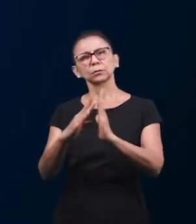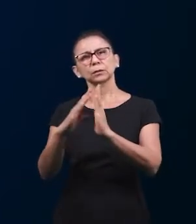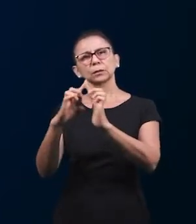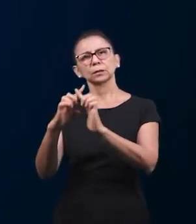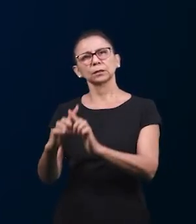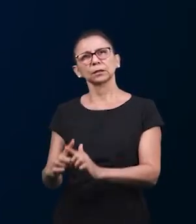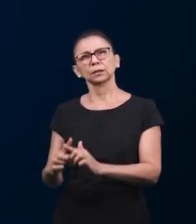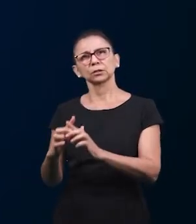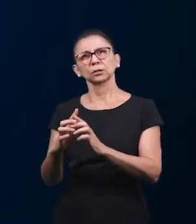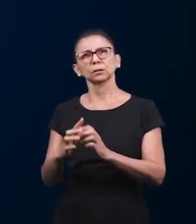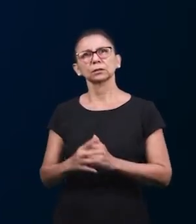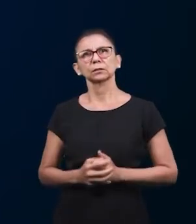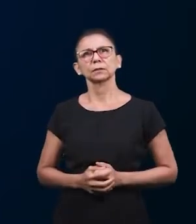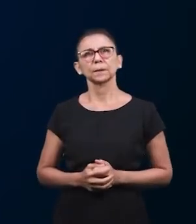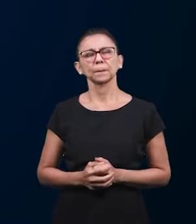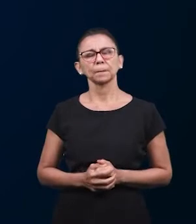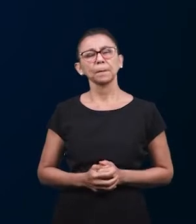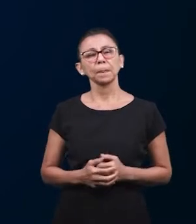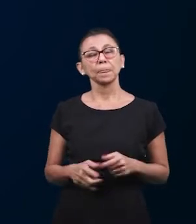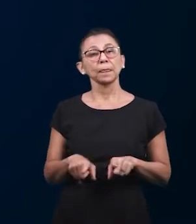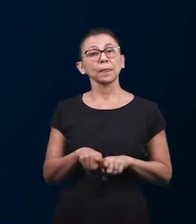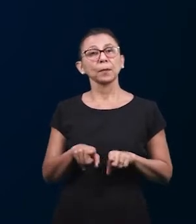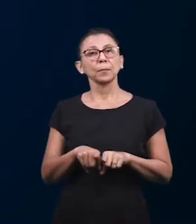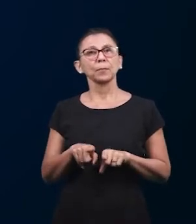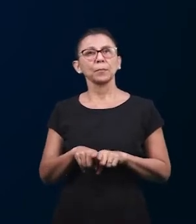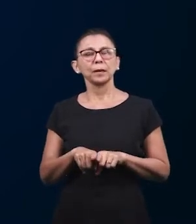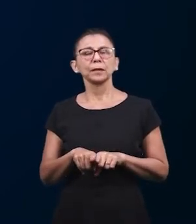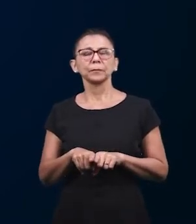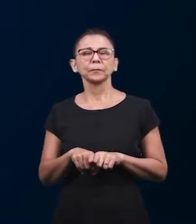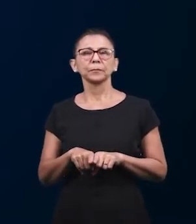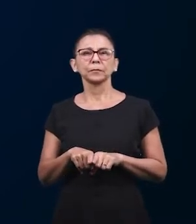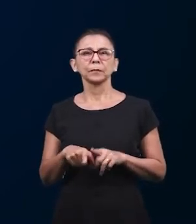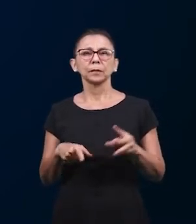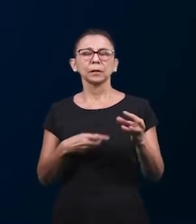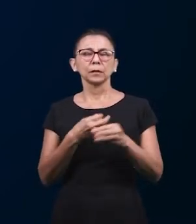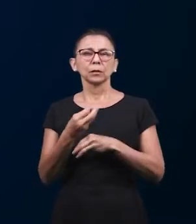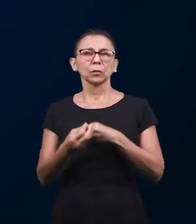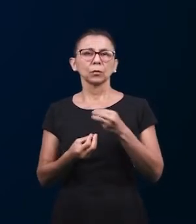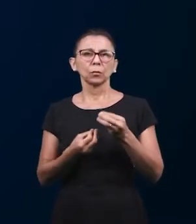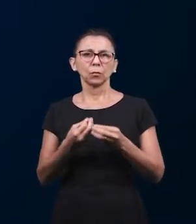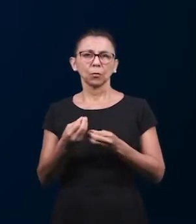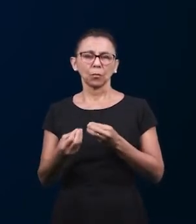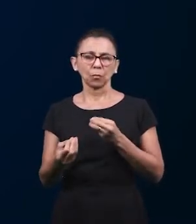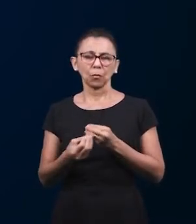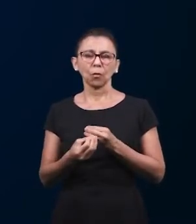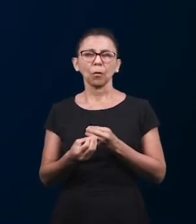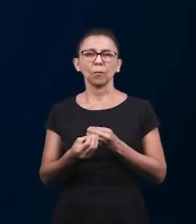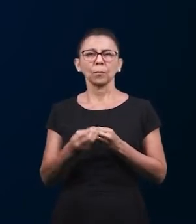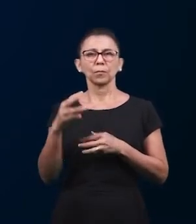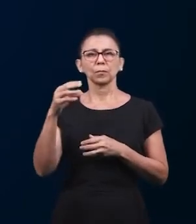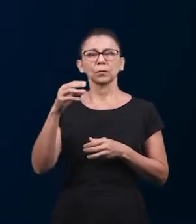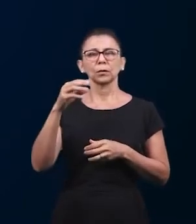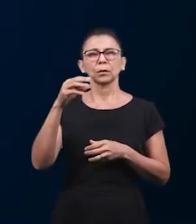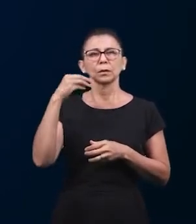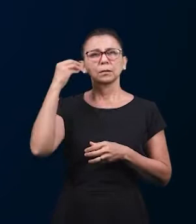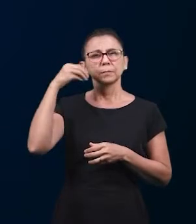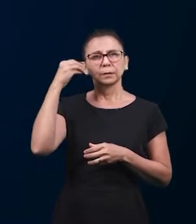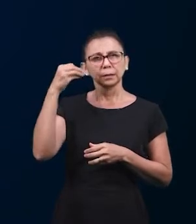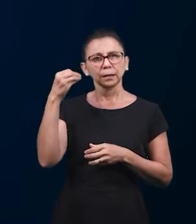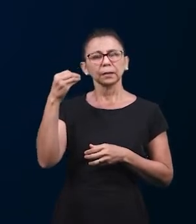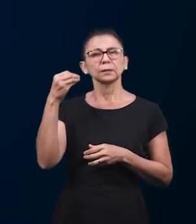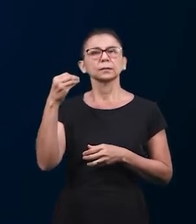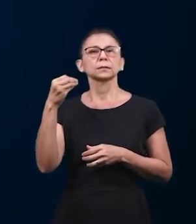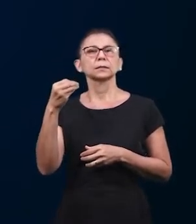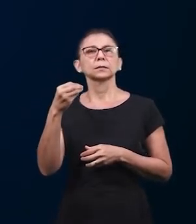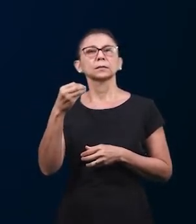наша церковь. И так как люди, наши члены наших церквей, они изучают уроки воскресной